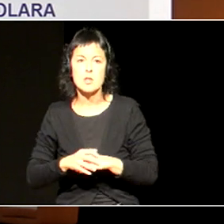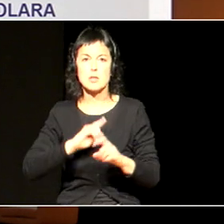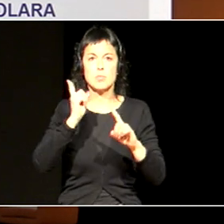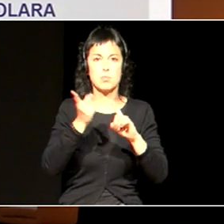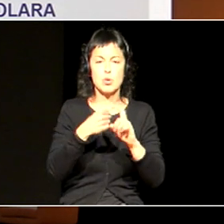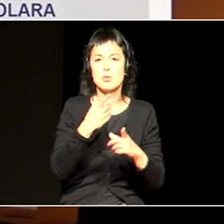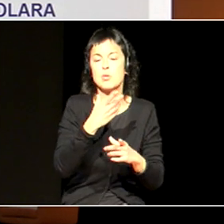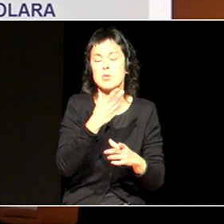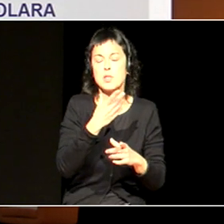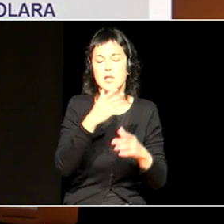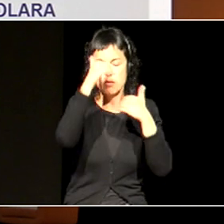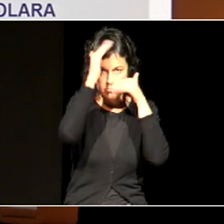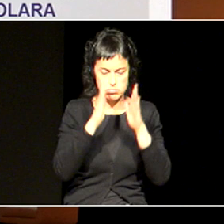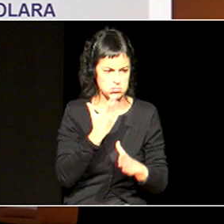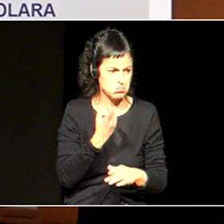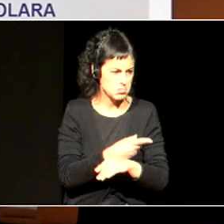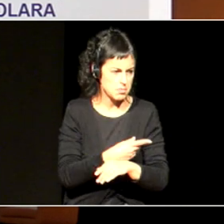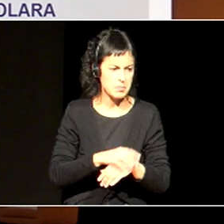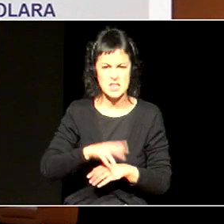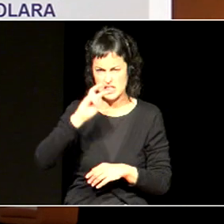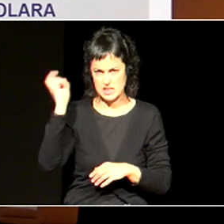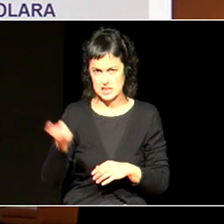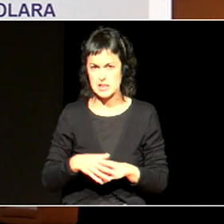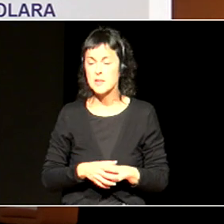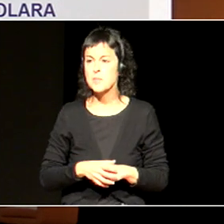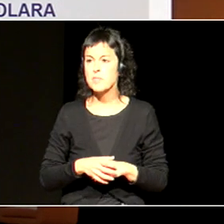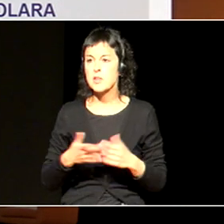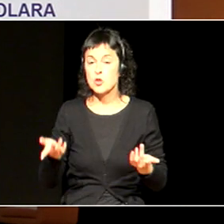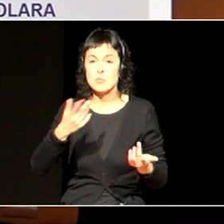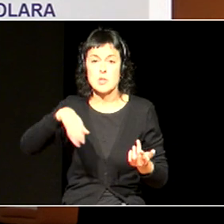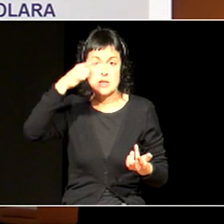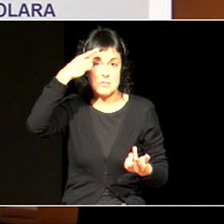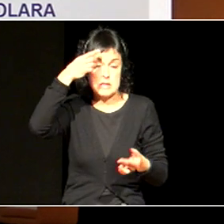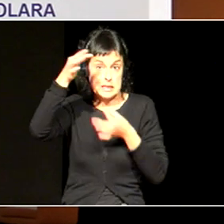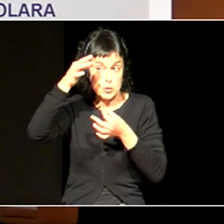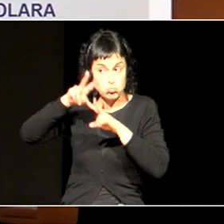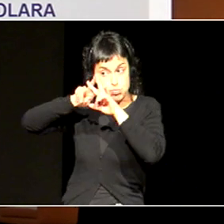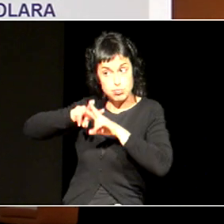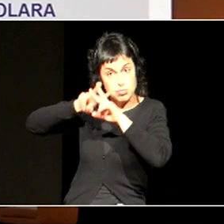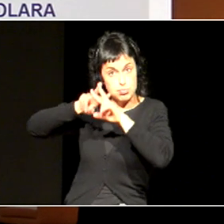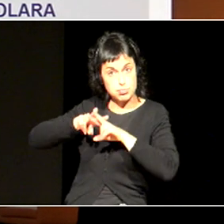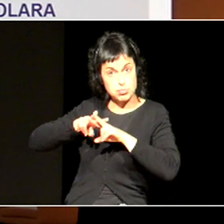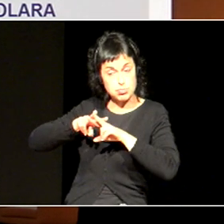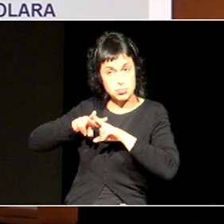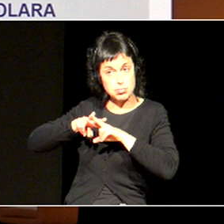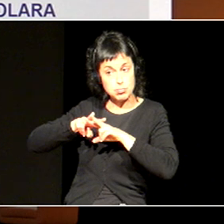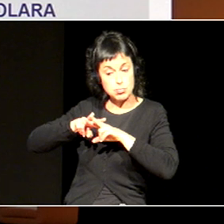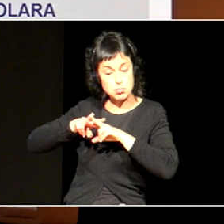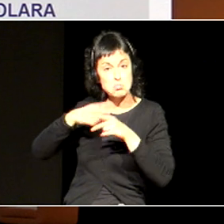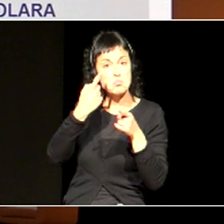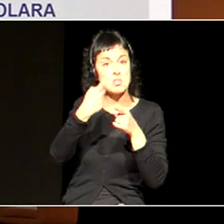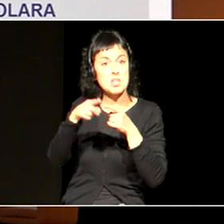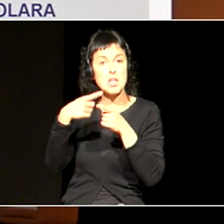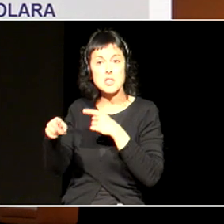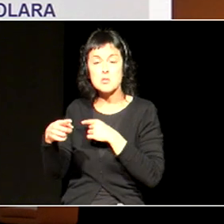jenero, bai, bak izue hori datuak astertu tazin da, ba, ba, txarra ugeratzen dana, bai, inzuzen ere,